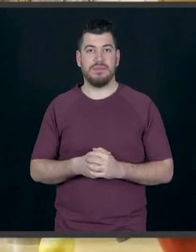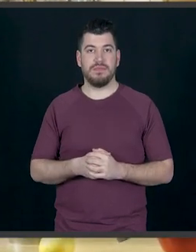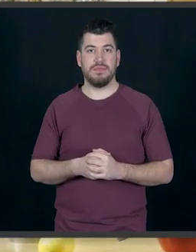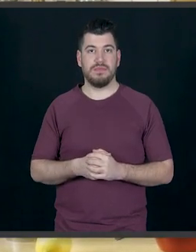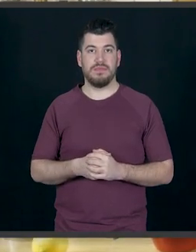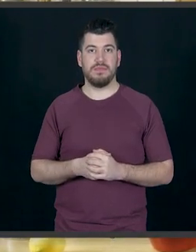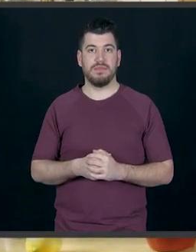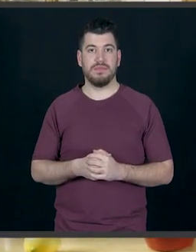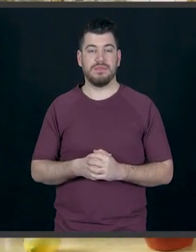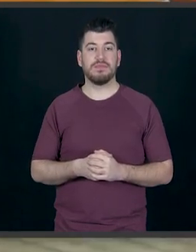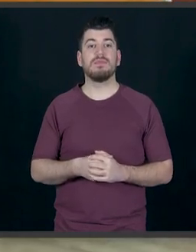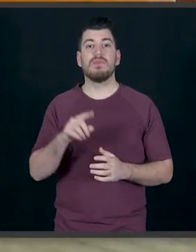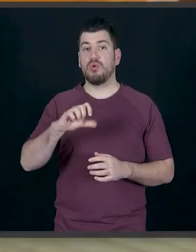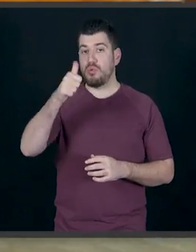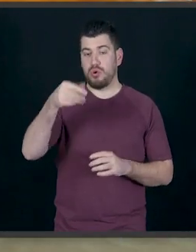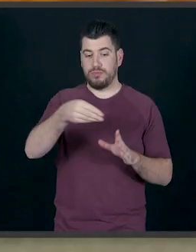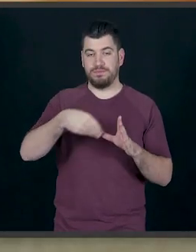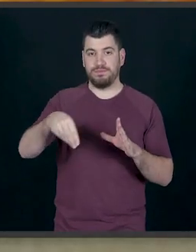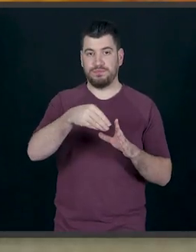Λοιπόν, και πάμε στο πρώτο μας.